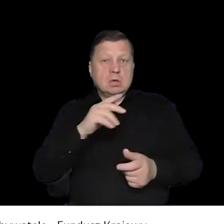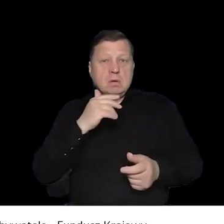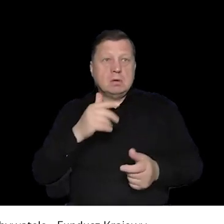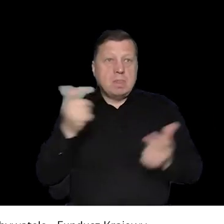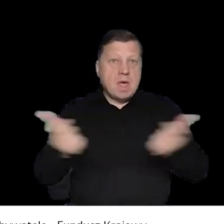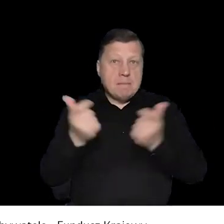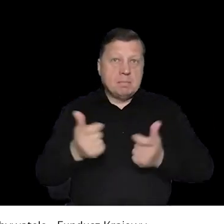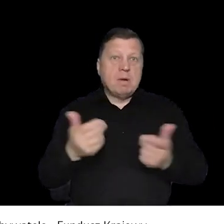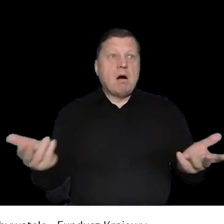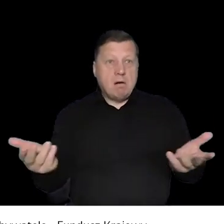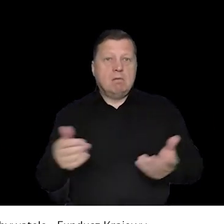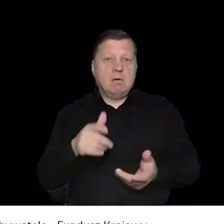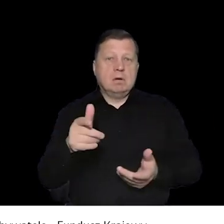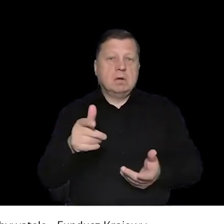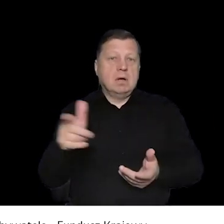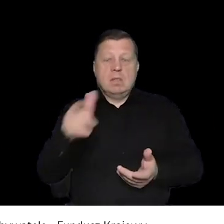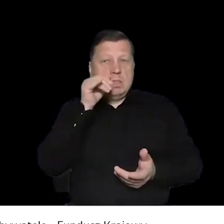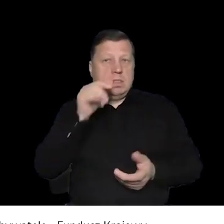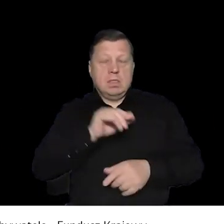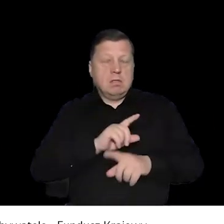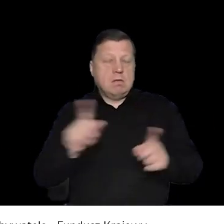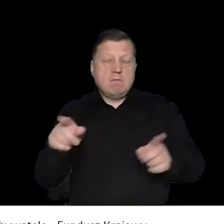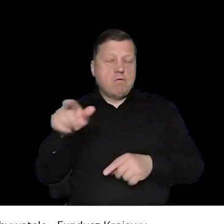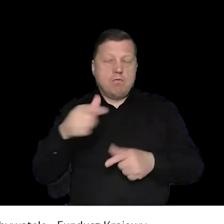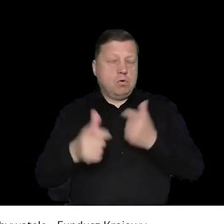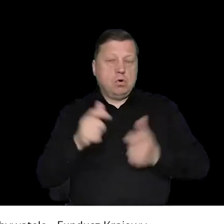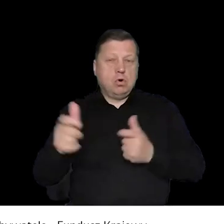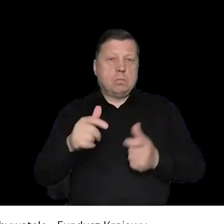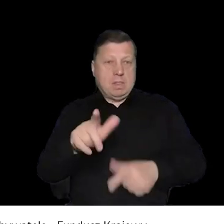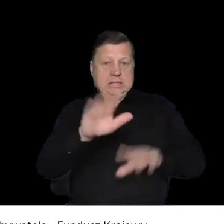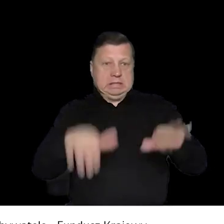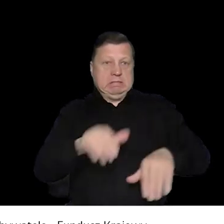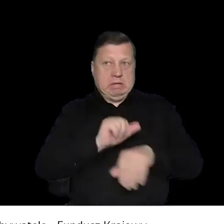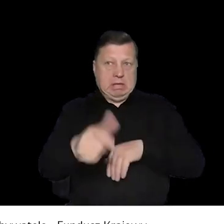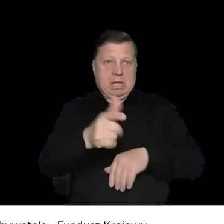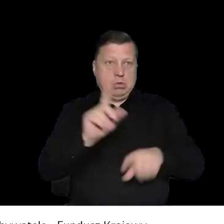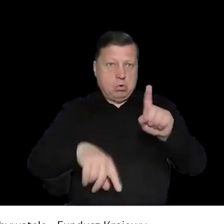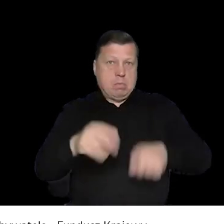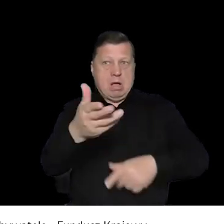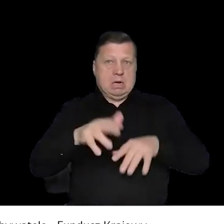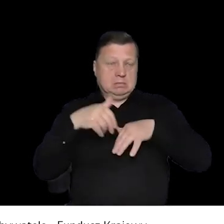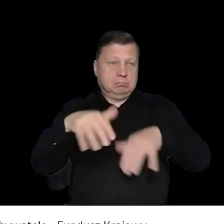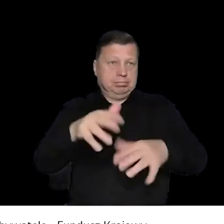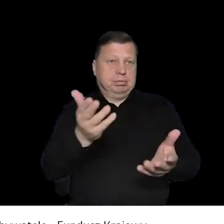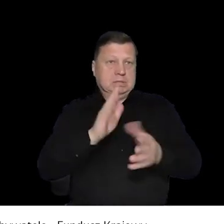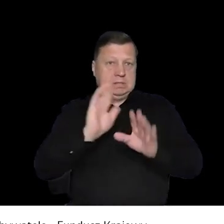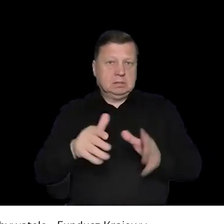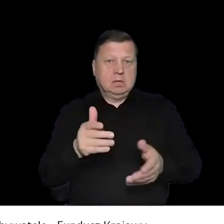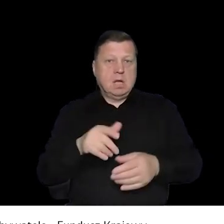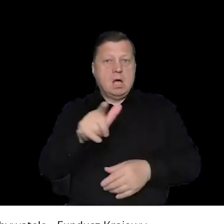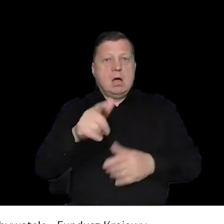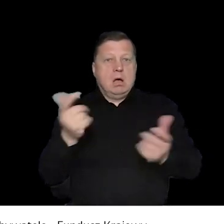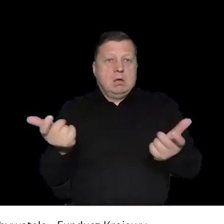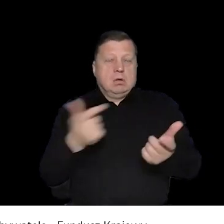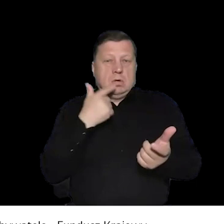zabezpieczyć zgromadzenie i nie doprowadzi do sytuacji takiej, któremu tego zgromadzeniu legalnemu cokolwiek zagraża. Więc jakby nie może